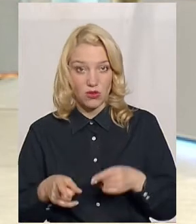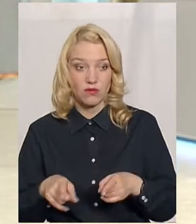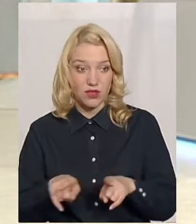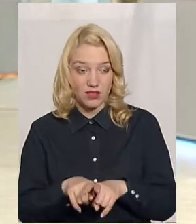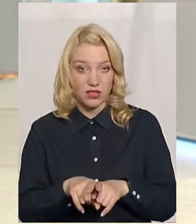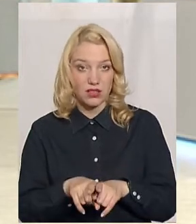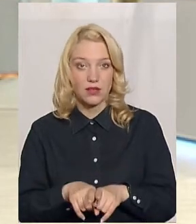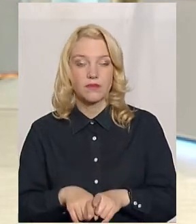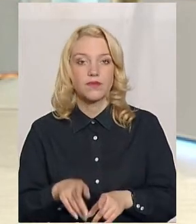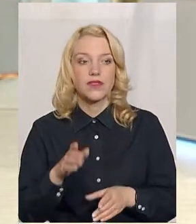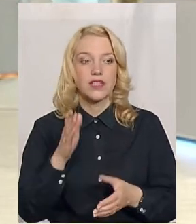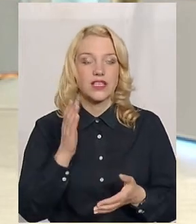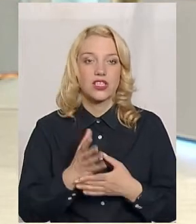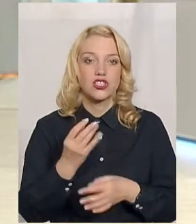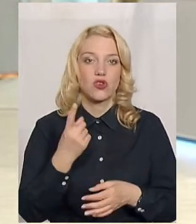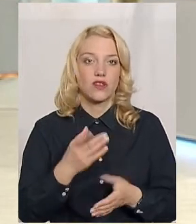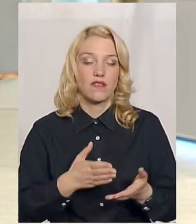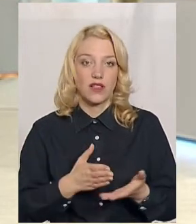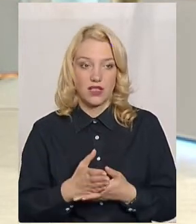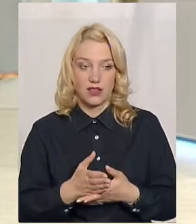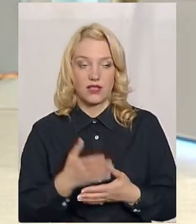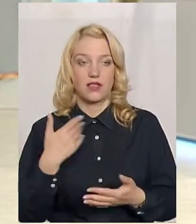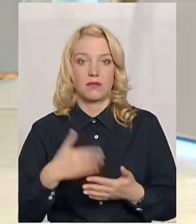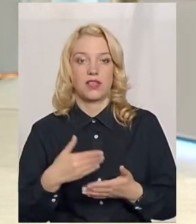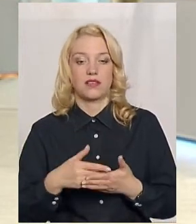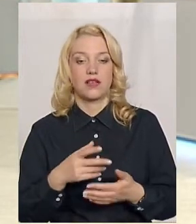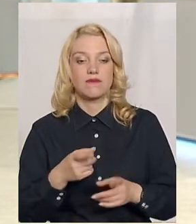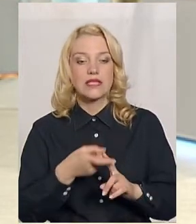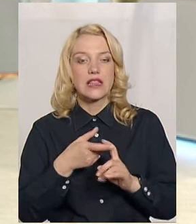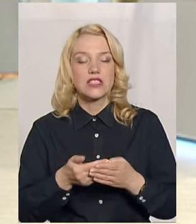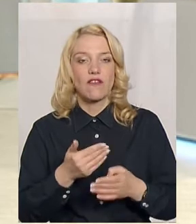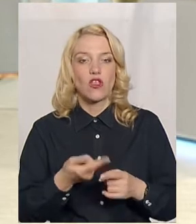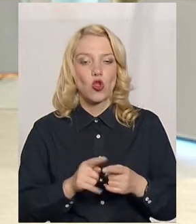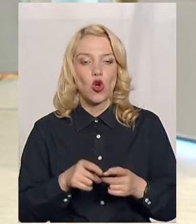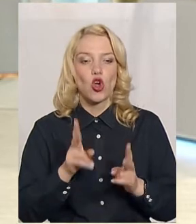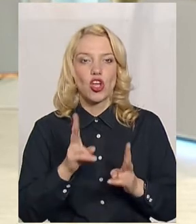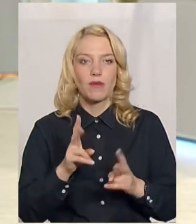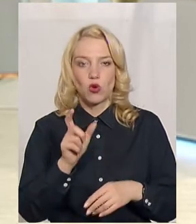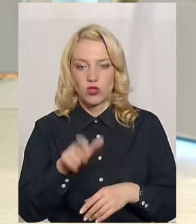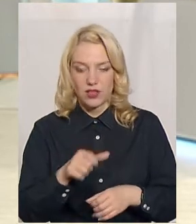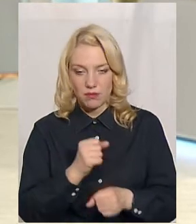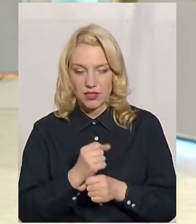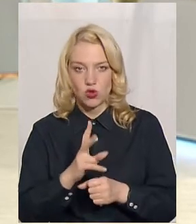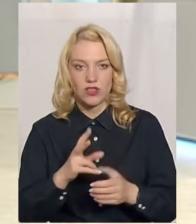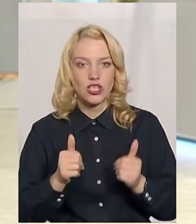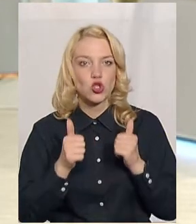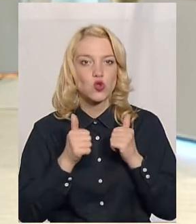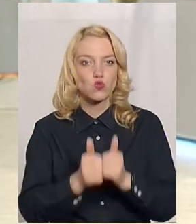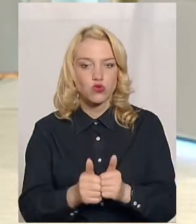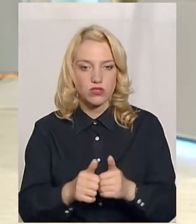таку річ. Є ще одний варіант. В залежності від того, ким людина працює, які має супутні хвороби,